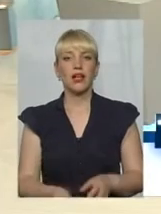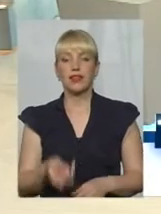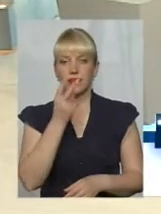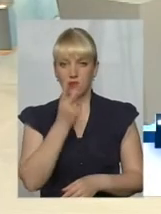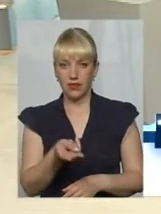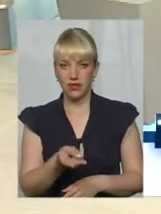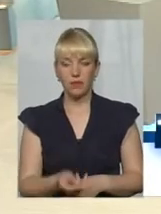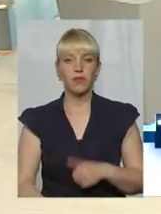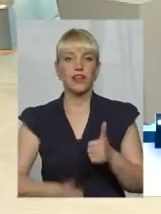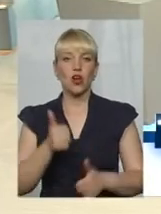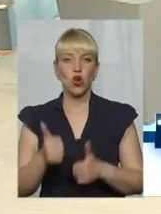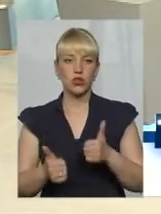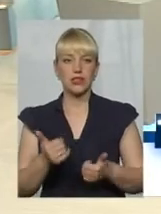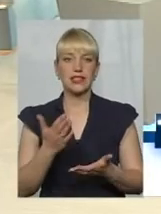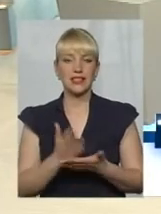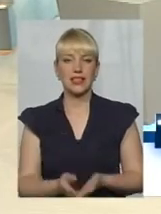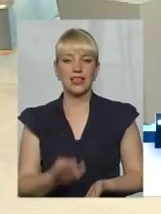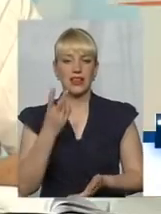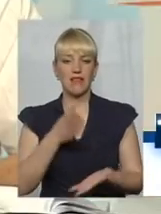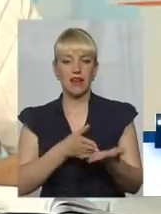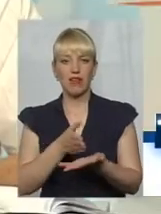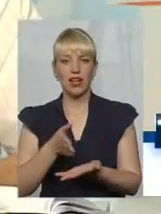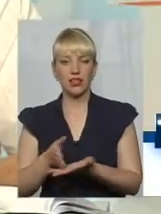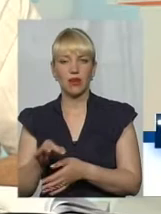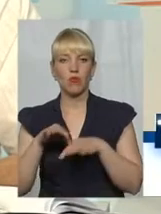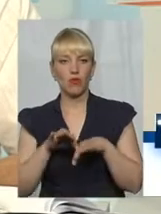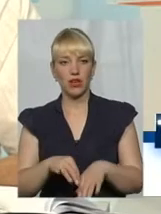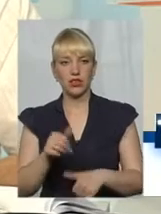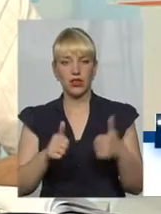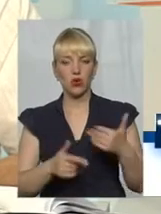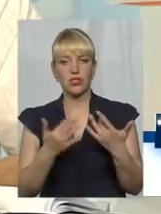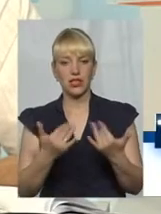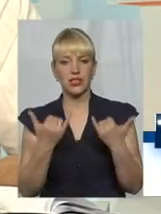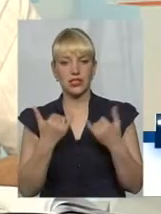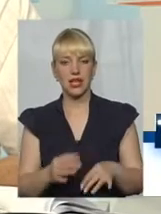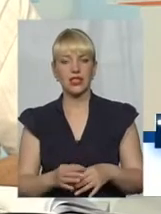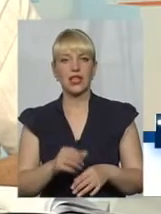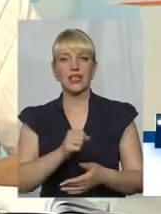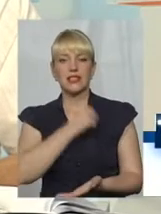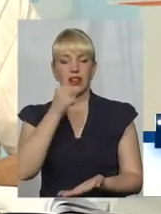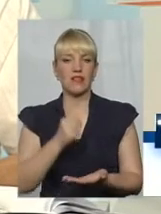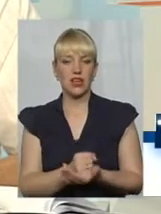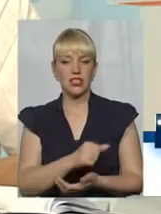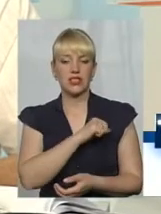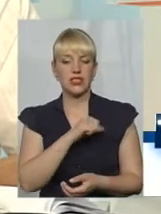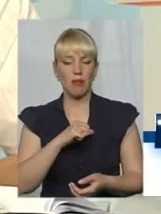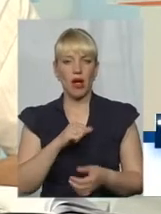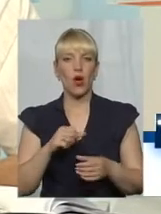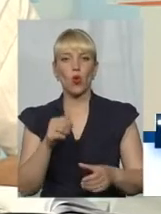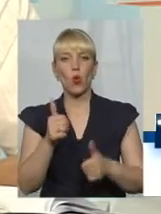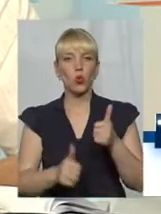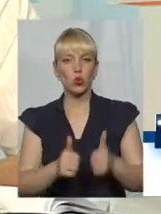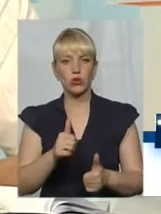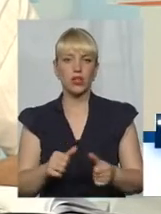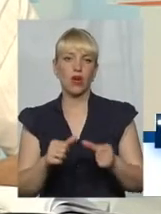є два варіанти проведення конкурсу, і оскільки зараз затверджена сама конкурсна комісія, вона має визначити